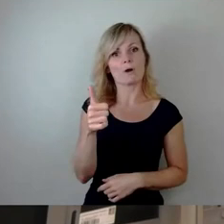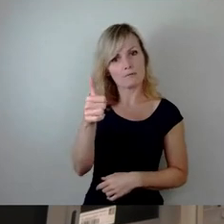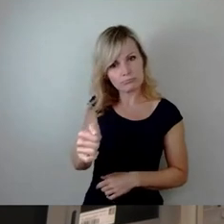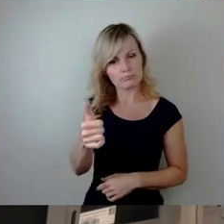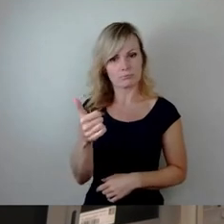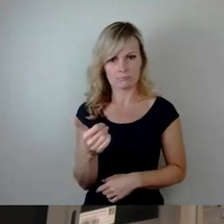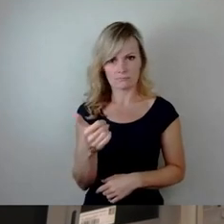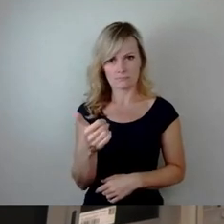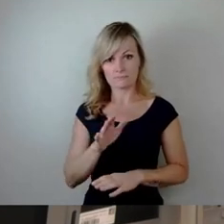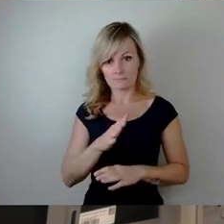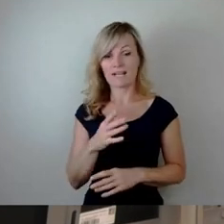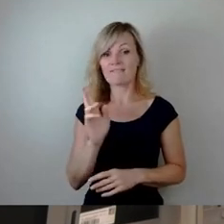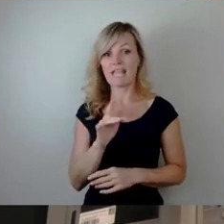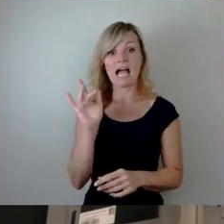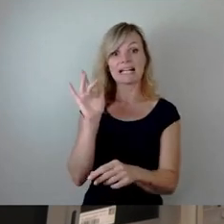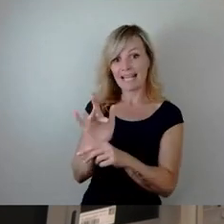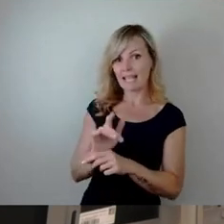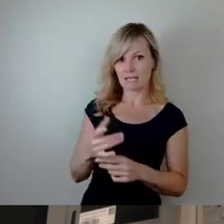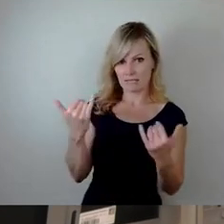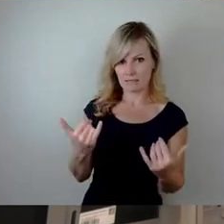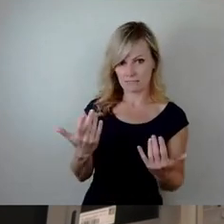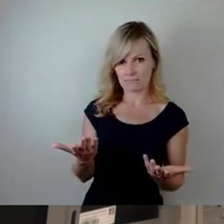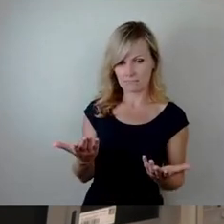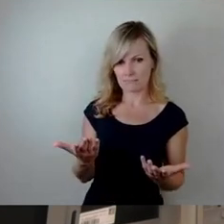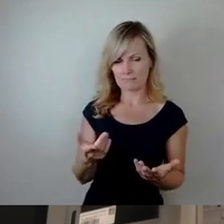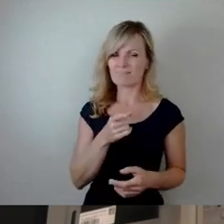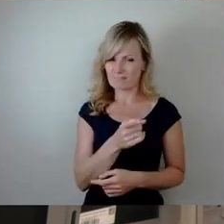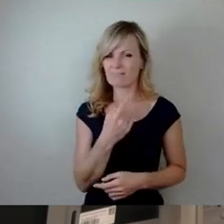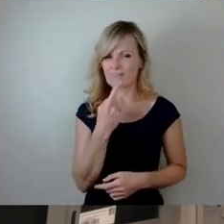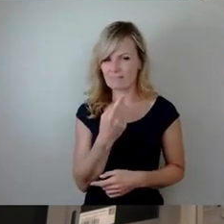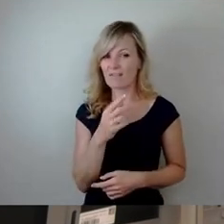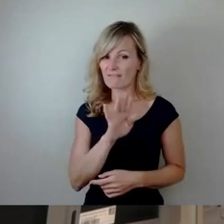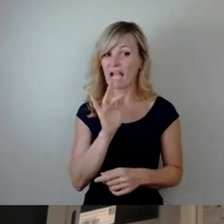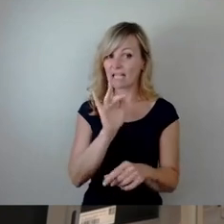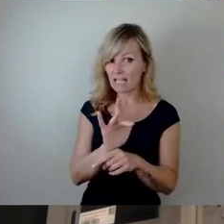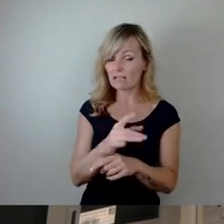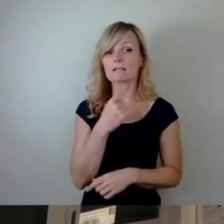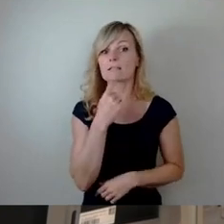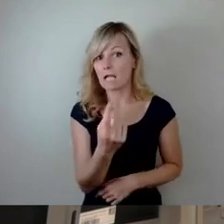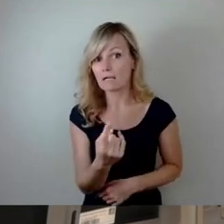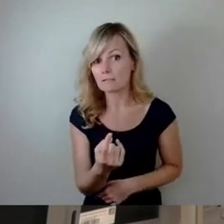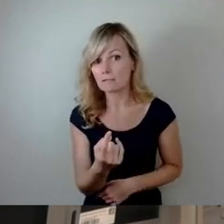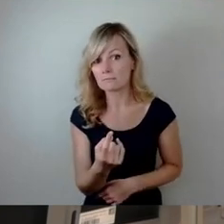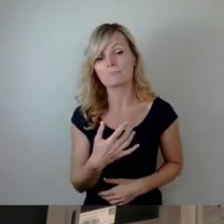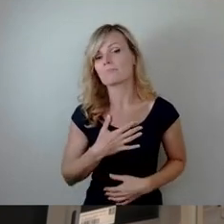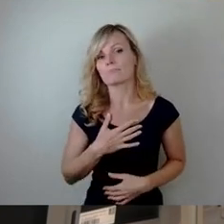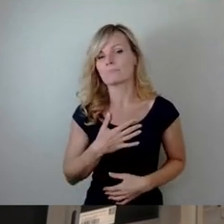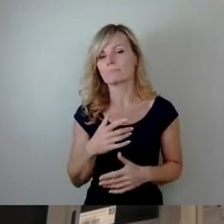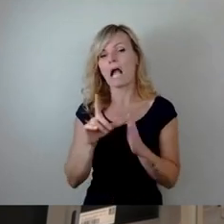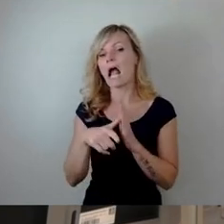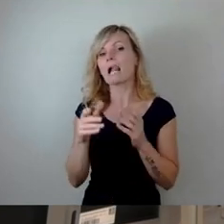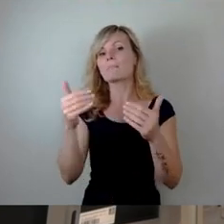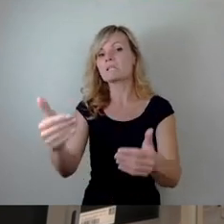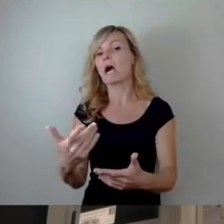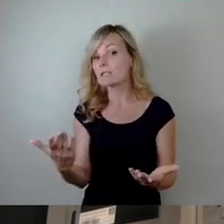Verlängerung nicht zustimmt, der sagt, natürlich, noch nicht mal ein halbes Jahr gebe ich dem Ding, der